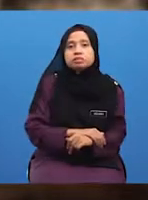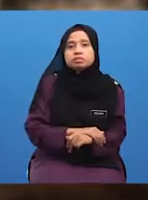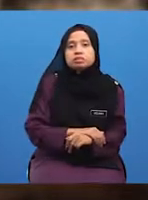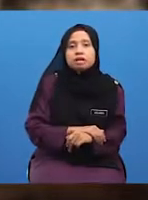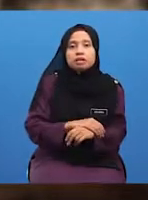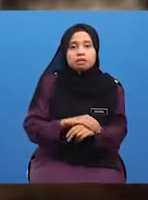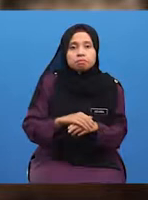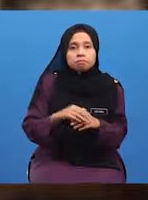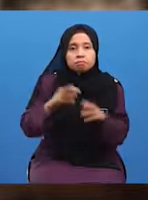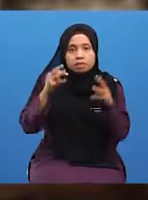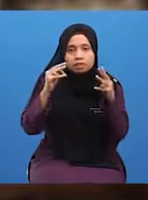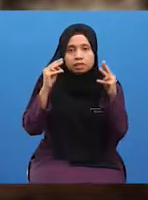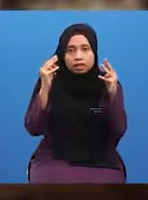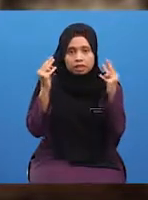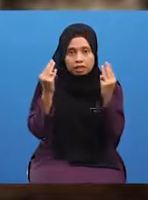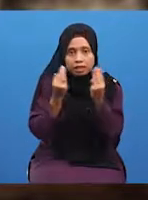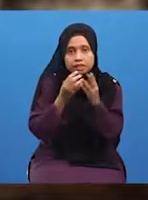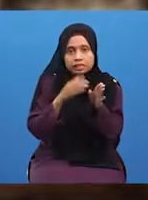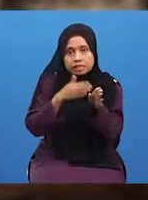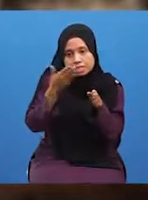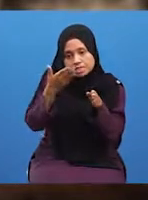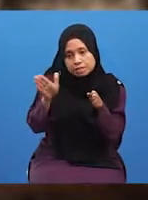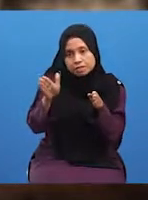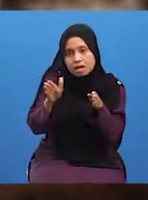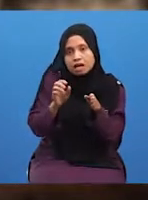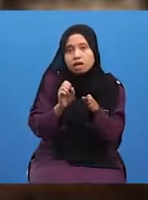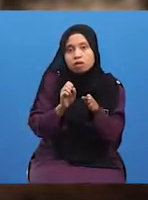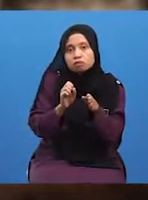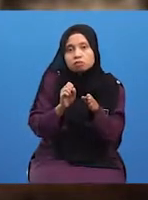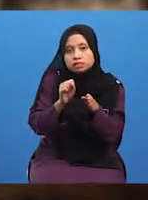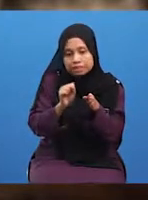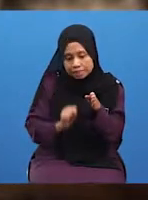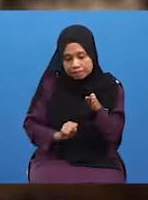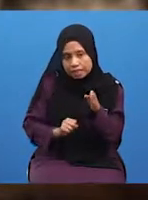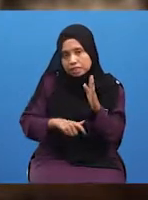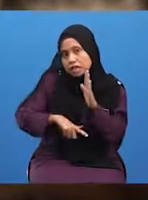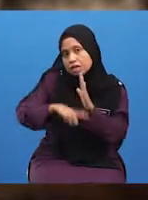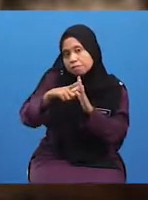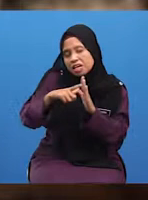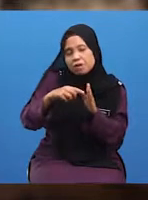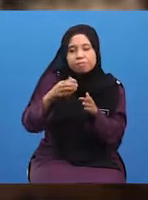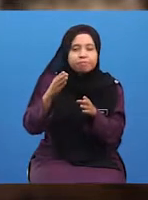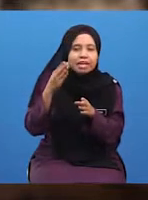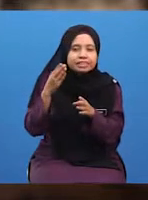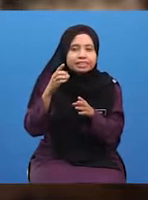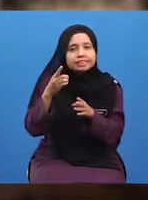masyarakat di sebelah selatan mempunyai sifat lebih sederhana,